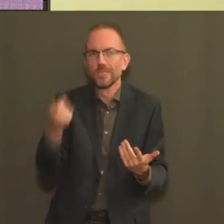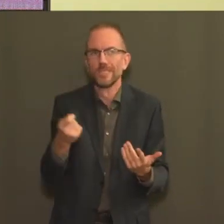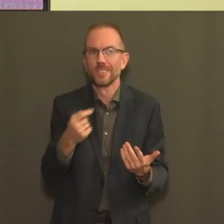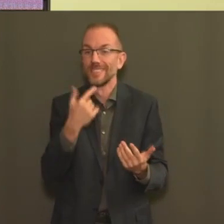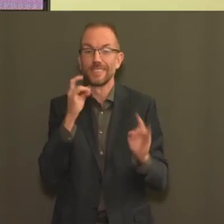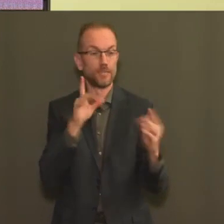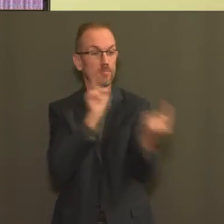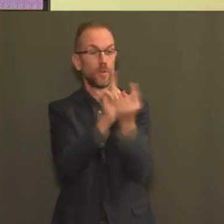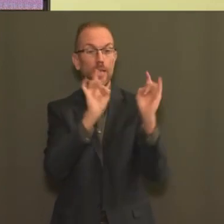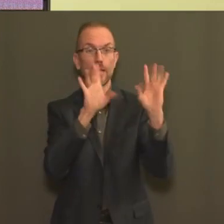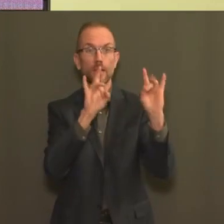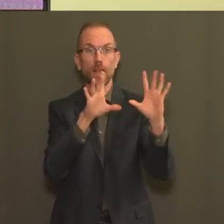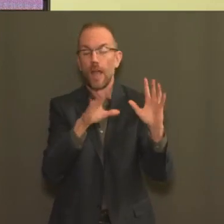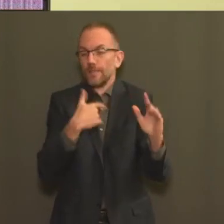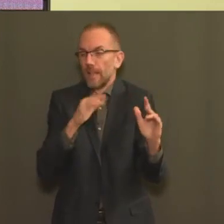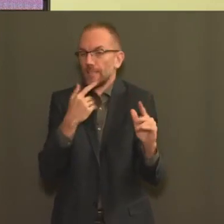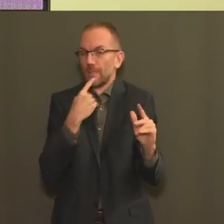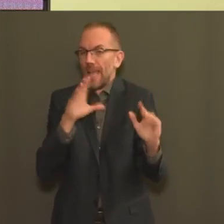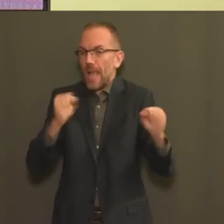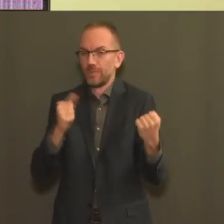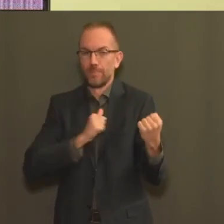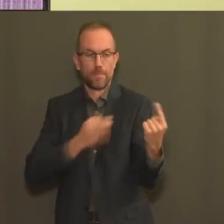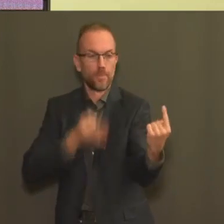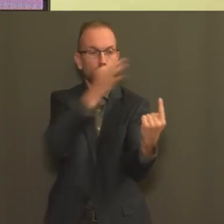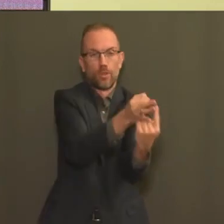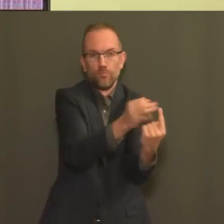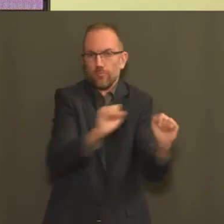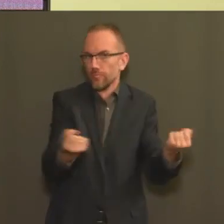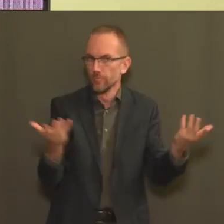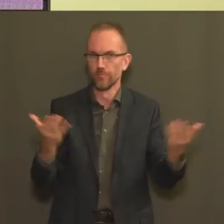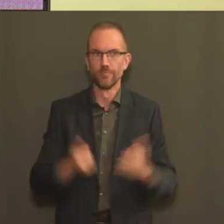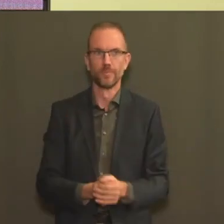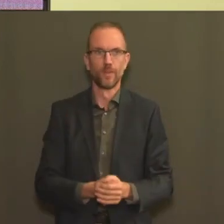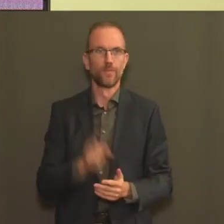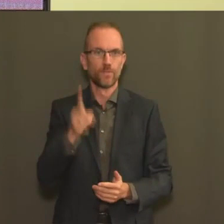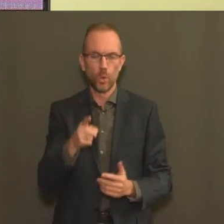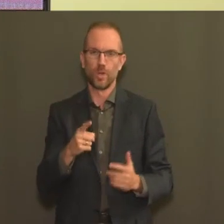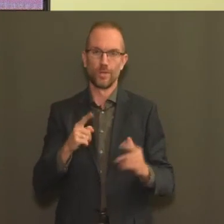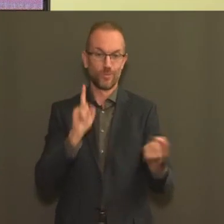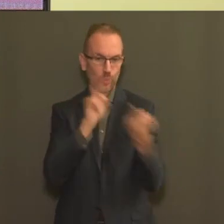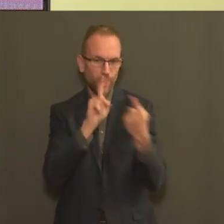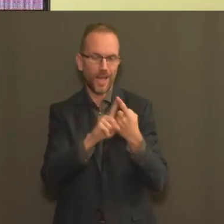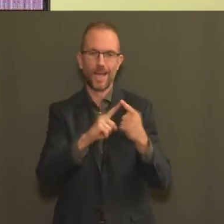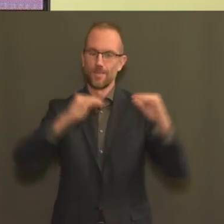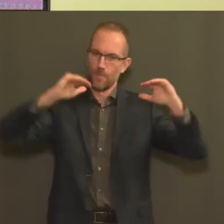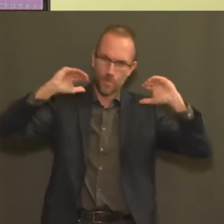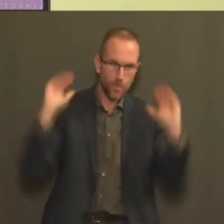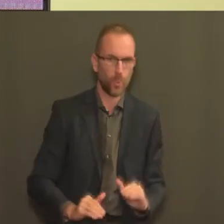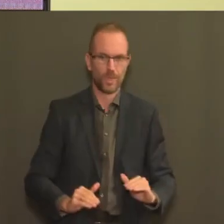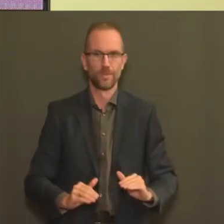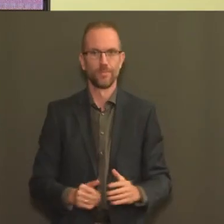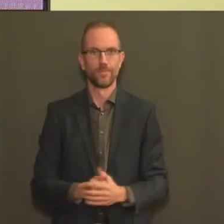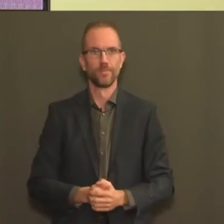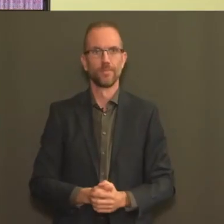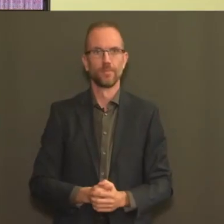On peut en faire un proverbe lié au Covid. Réduisez vos contacts étroits pour ceux qui, actuellement, continuent à avoir plus que le